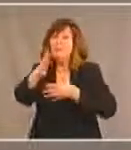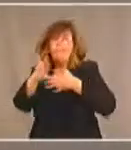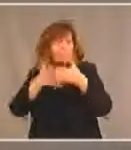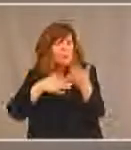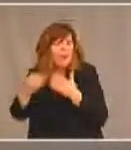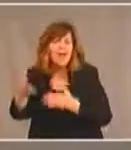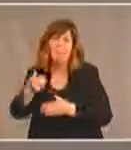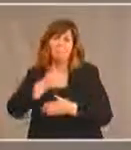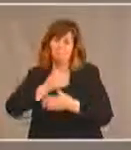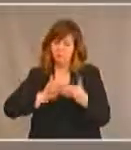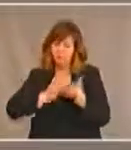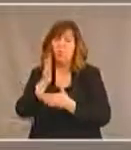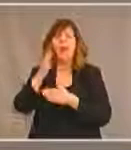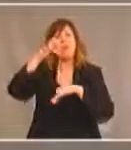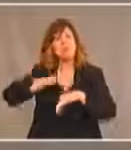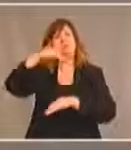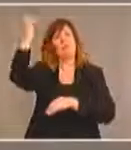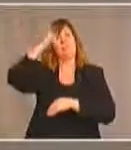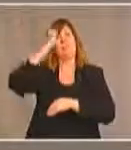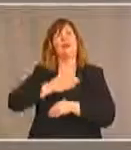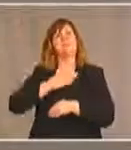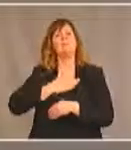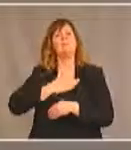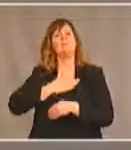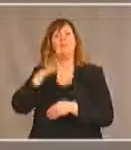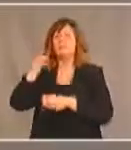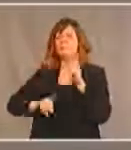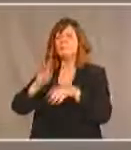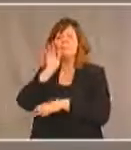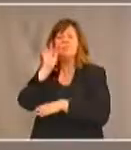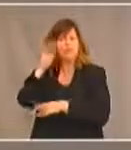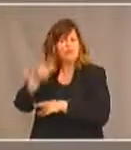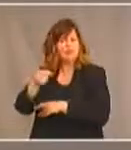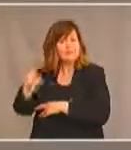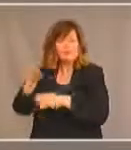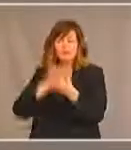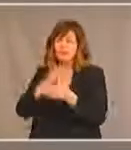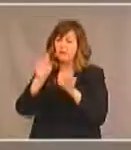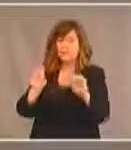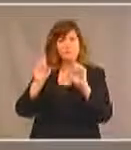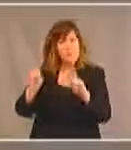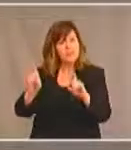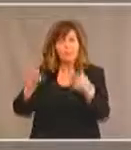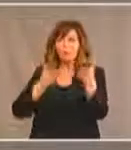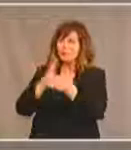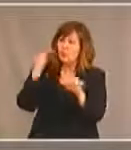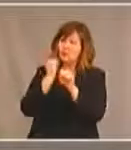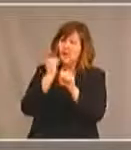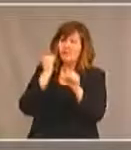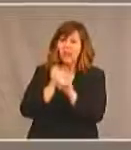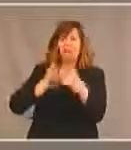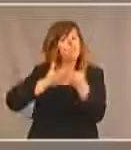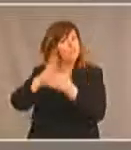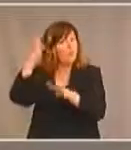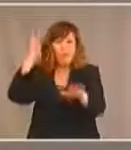autochtones qui ont des handicaps ont le droit à l'éducation, le droit de travailler et le droit d'avoir une carrière,